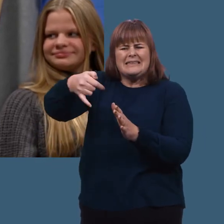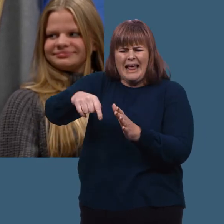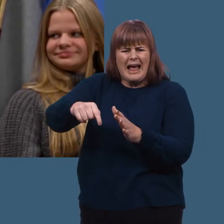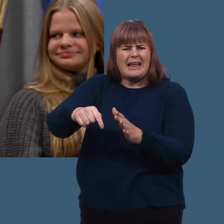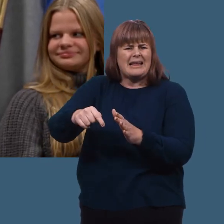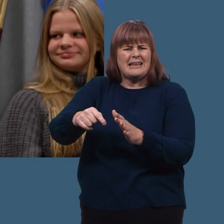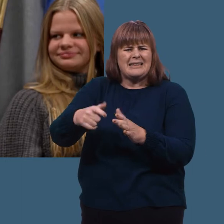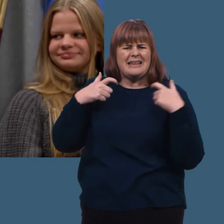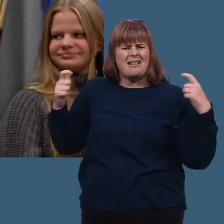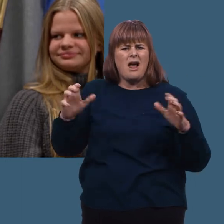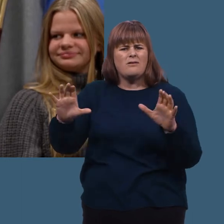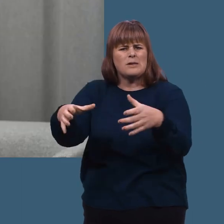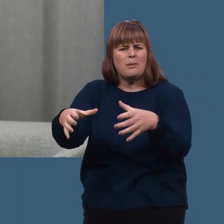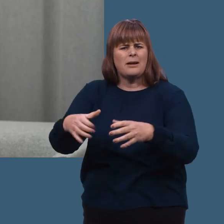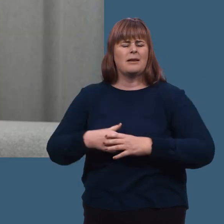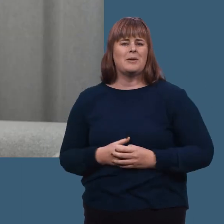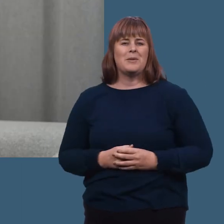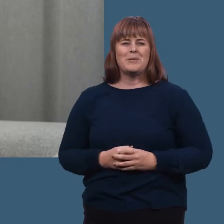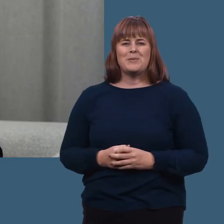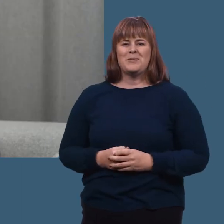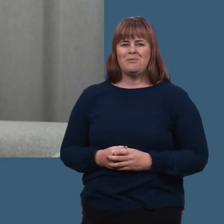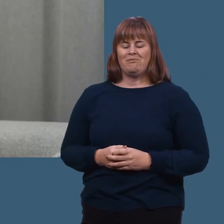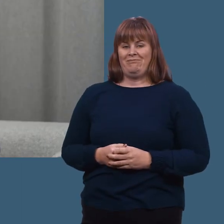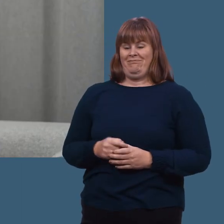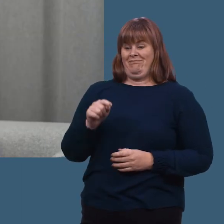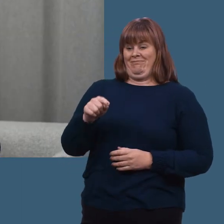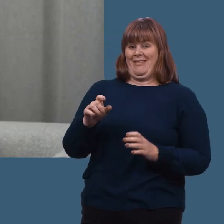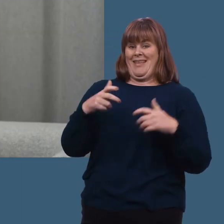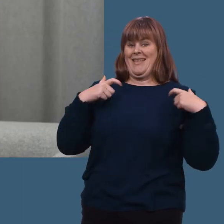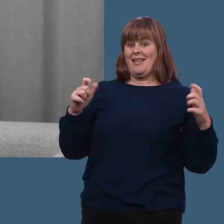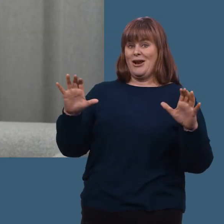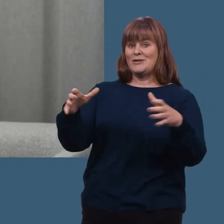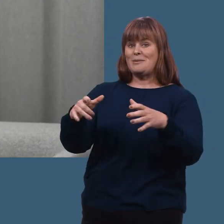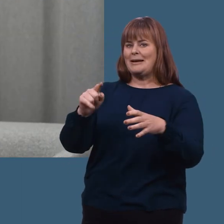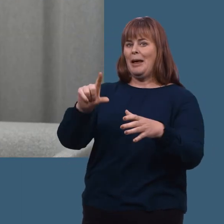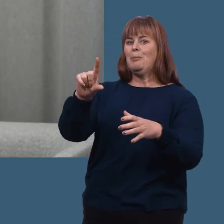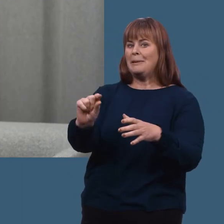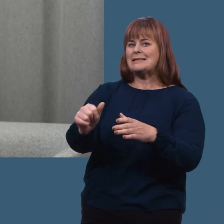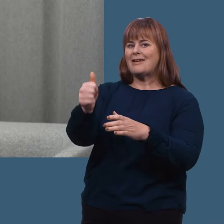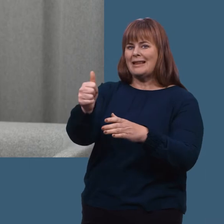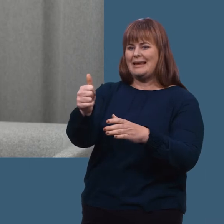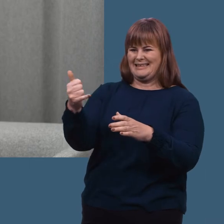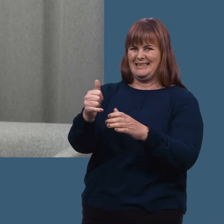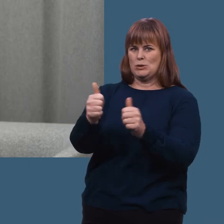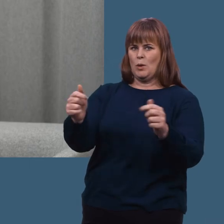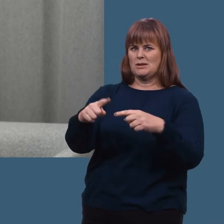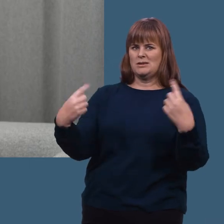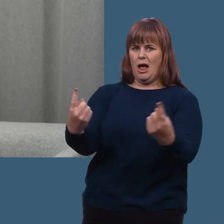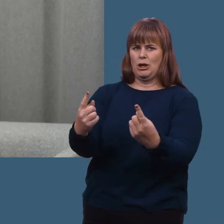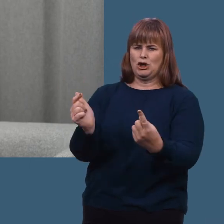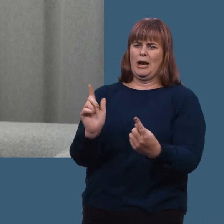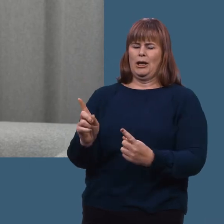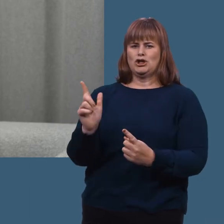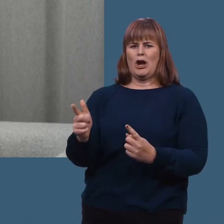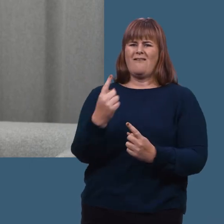egentlig i FN under en sånn generalforsamling? Det er ofte generalforsamlingen det minst viktige, det som skjer inne i den store salen, for der kommer